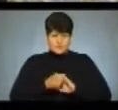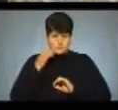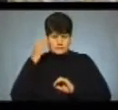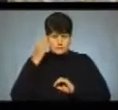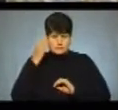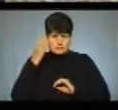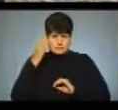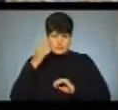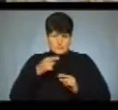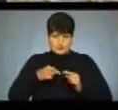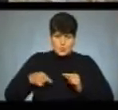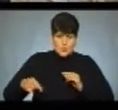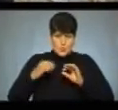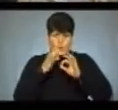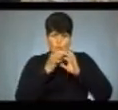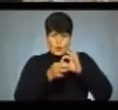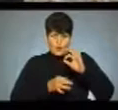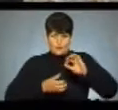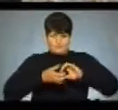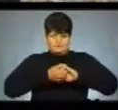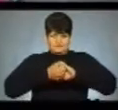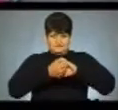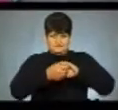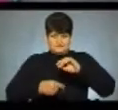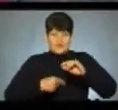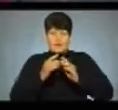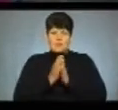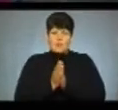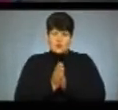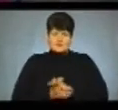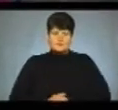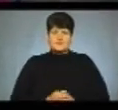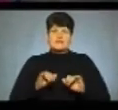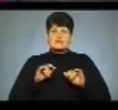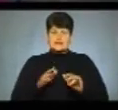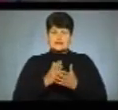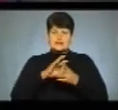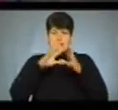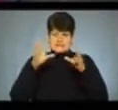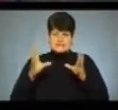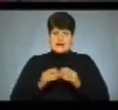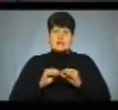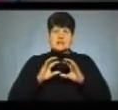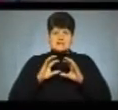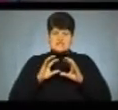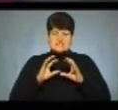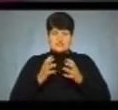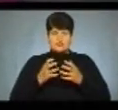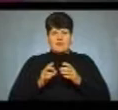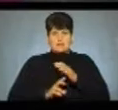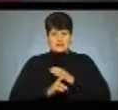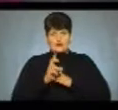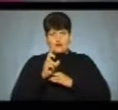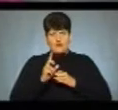Вони кругом стоять, разом тримаються за руки і моляться. Захід є загальносвітовим, загальноцерковним заходом